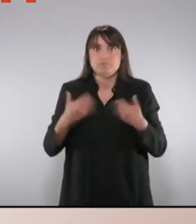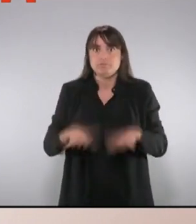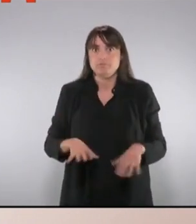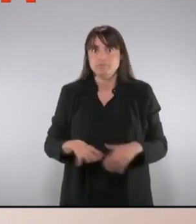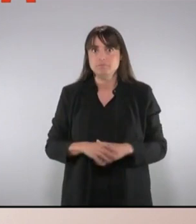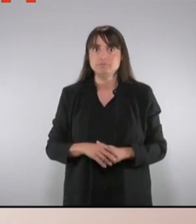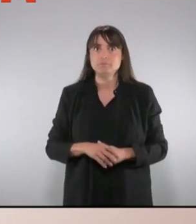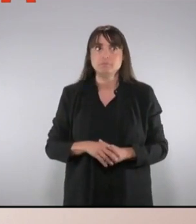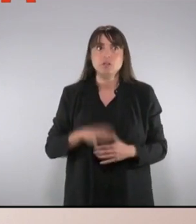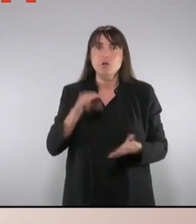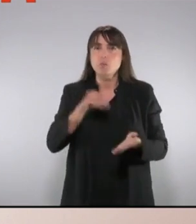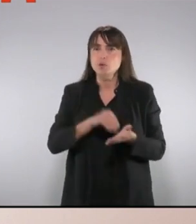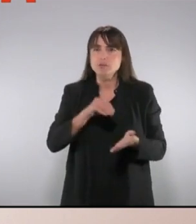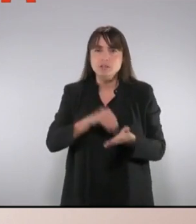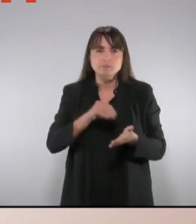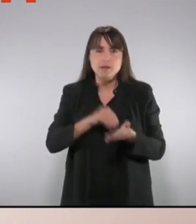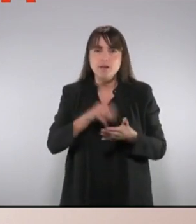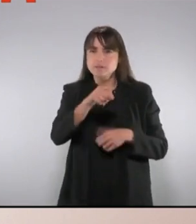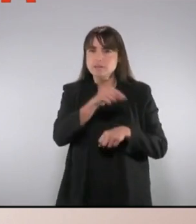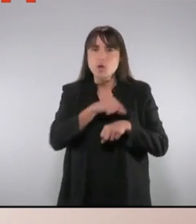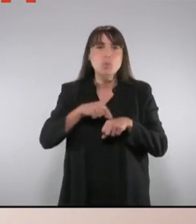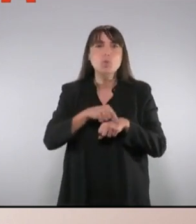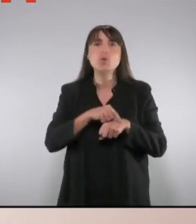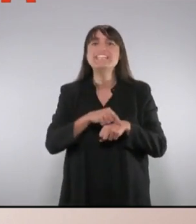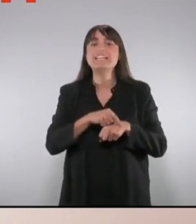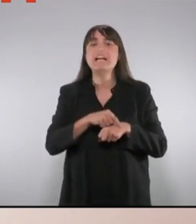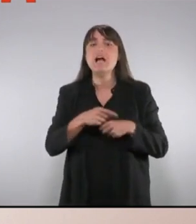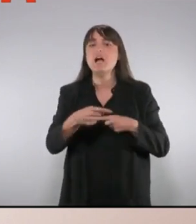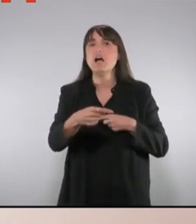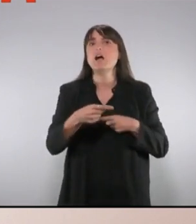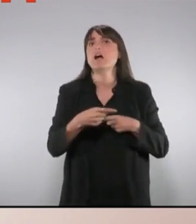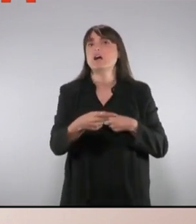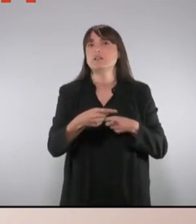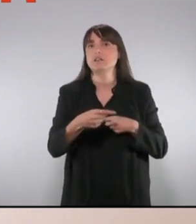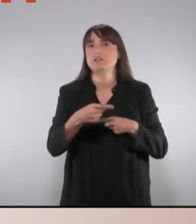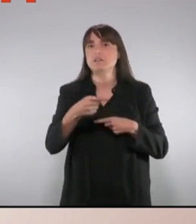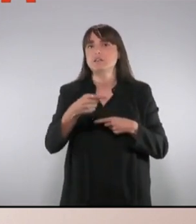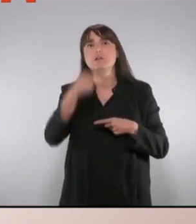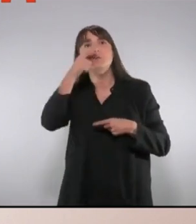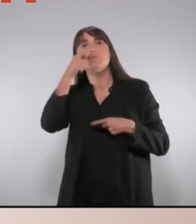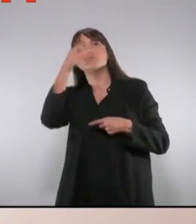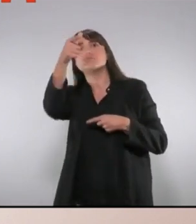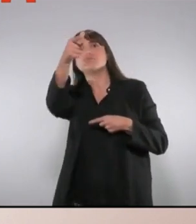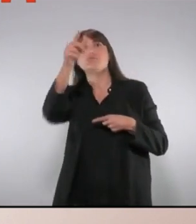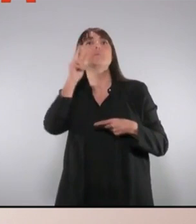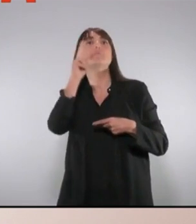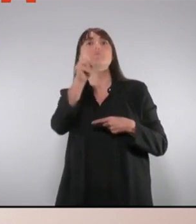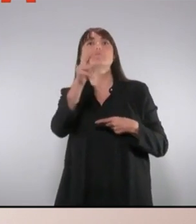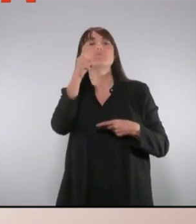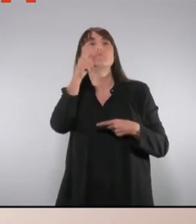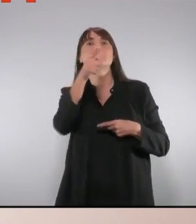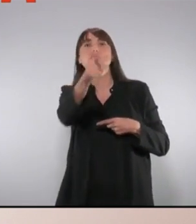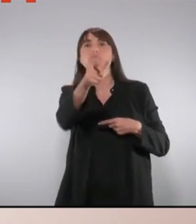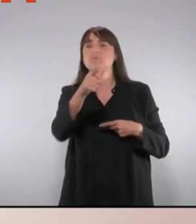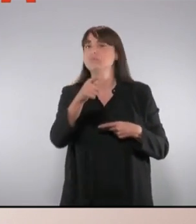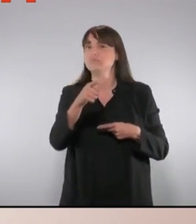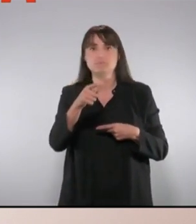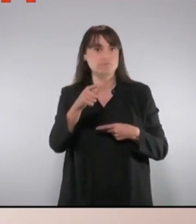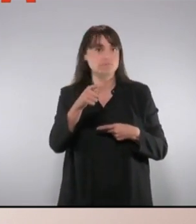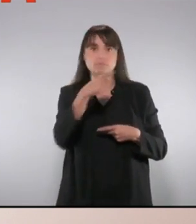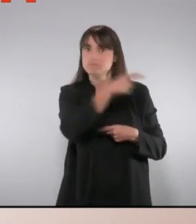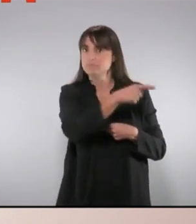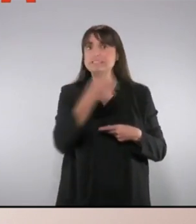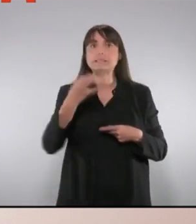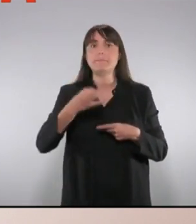on massa sovint s'imposa una política a curt termini i que una visió més a llarg termini se'ls acaba ballant el joc